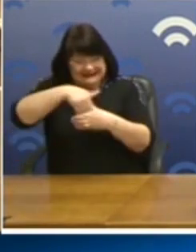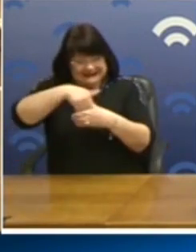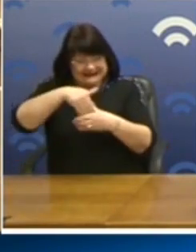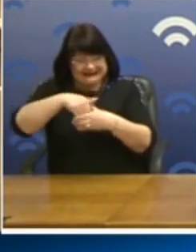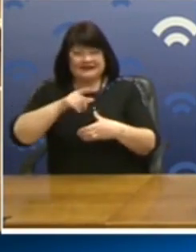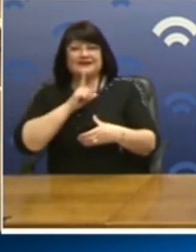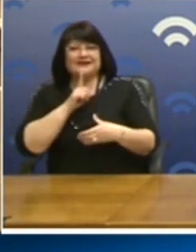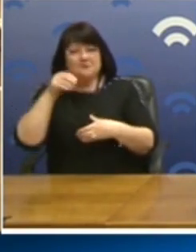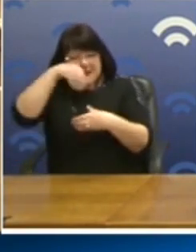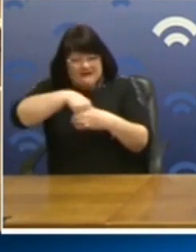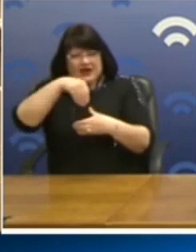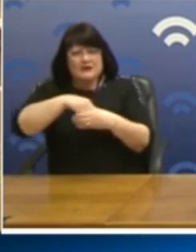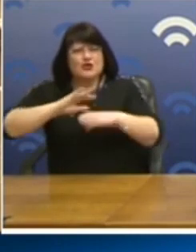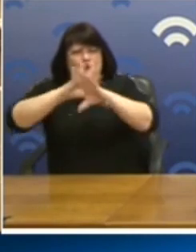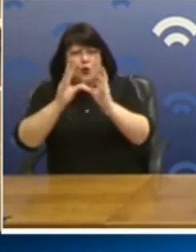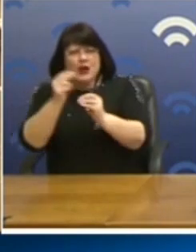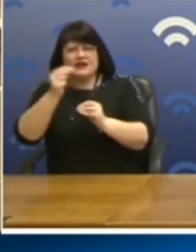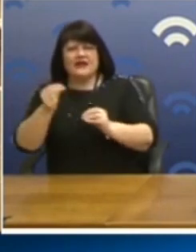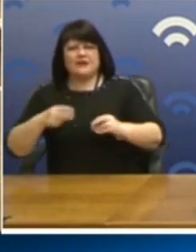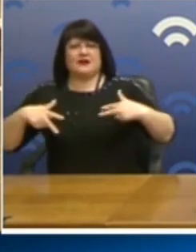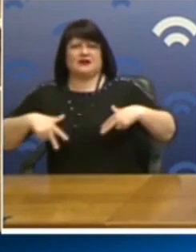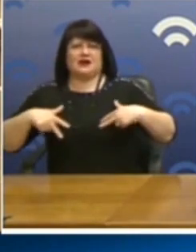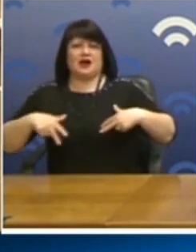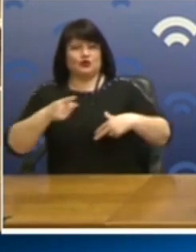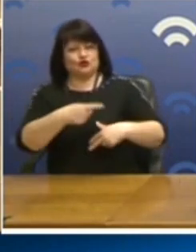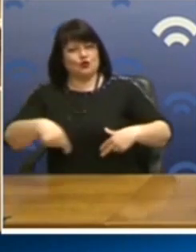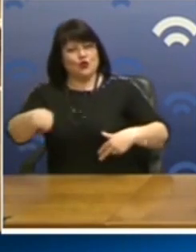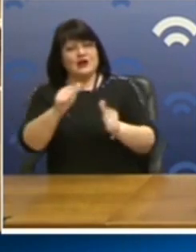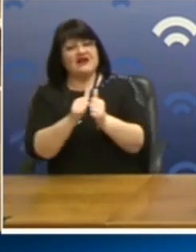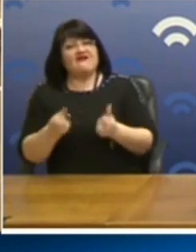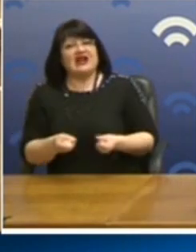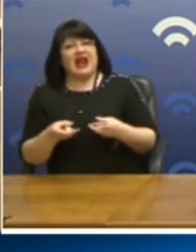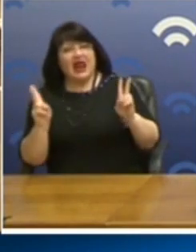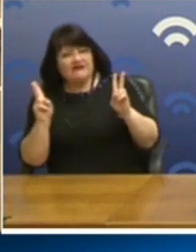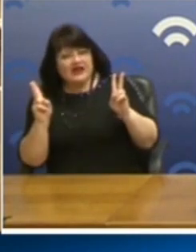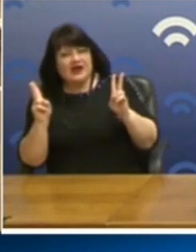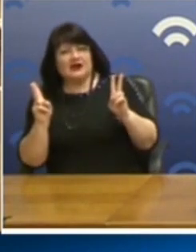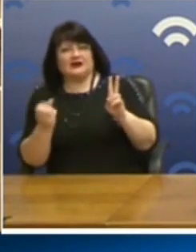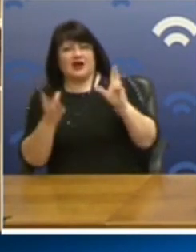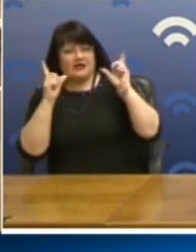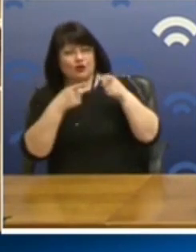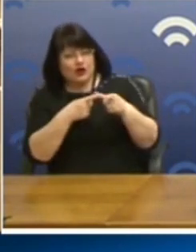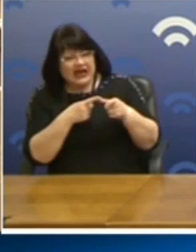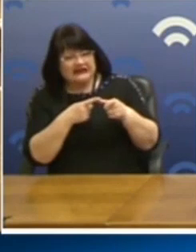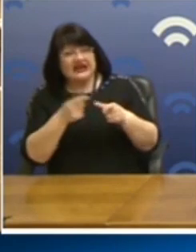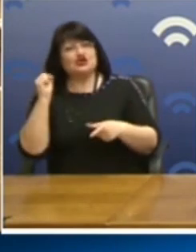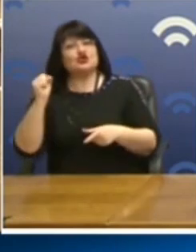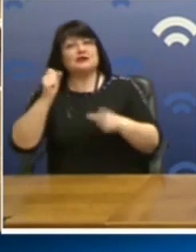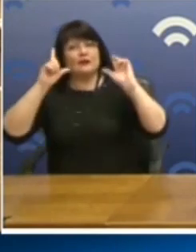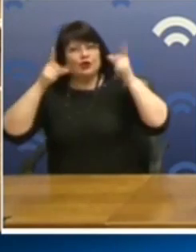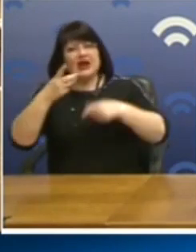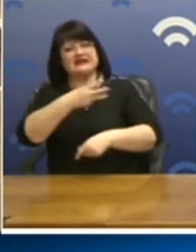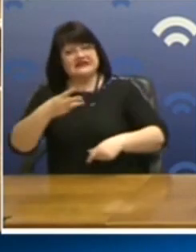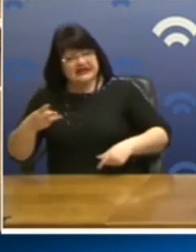παρέμβαση που εκθειάζεται μαζί πλέον όλοι και οι φιλελεύθεροι της Νέας Δημοκρατίας και οι σοσιαλδημοκράτες του